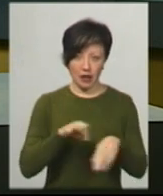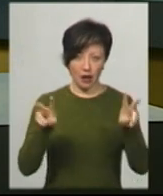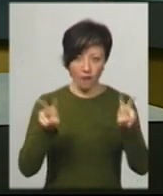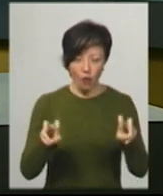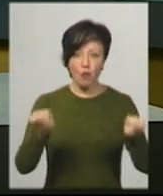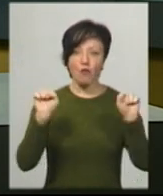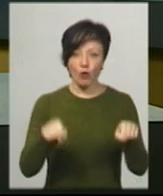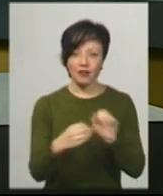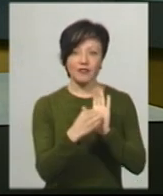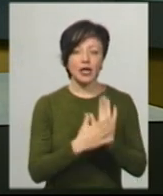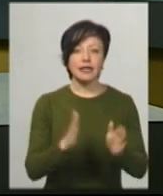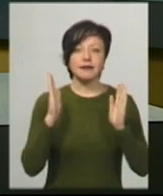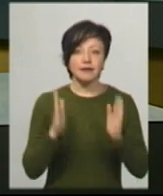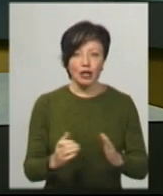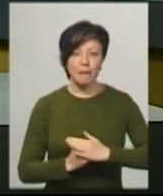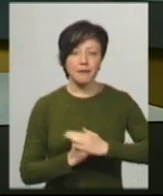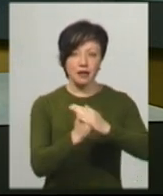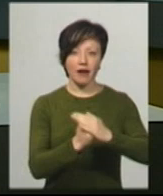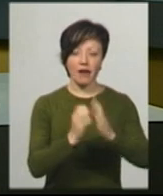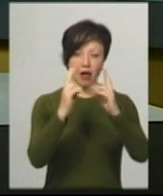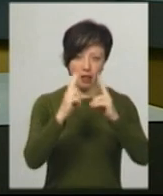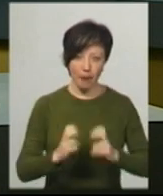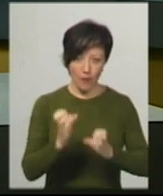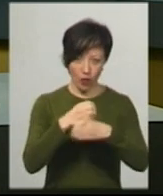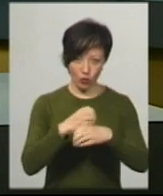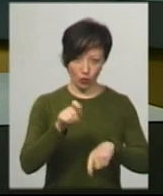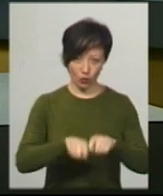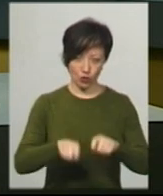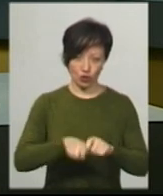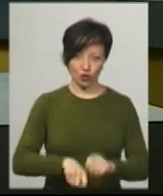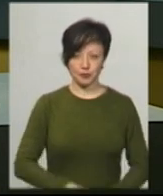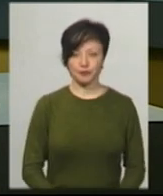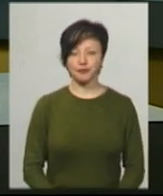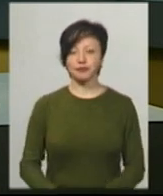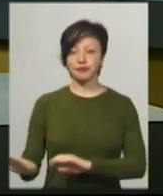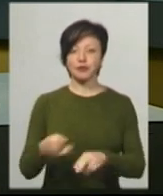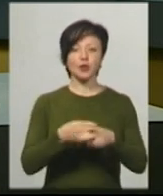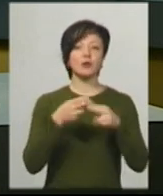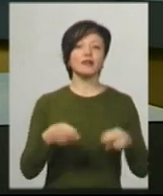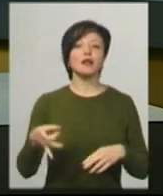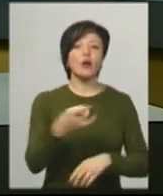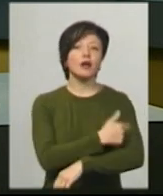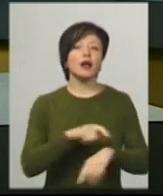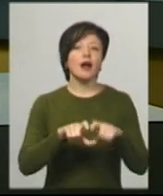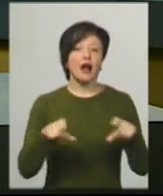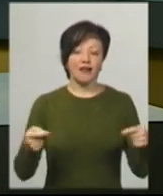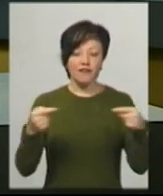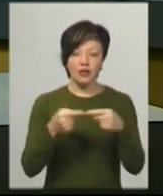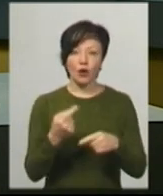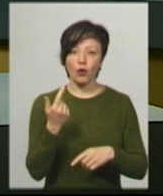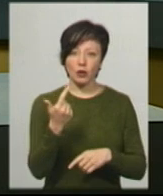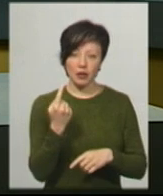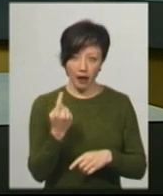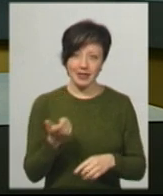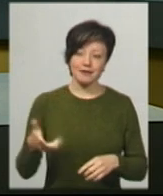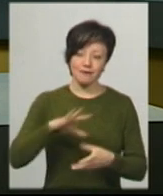Хворобу можна встановити лише на підставі лабораторного дослідження. Донайвецька районна лікарня, яка визначена як одна з трьох